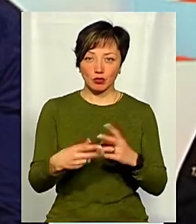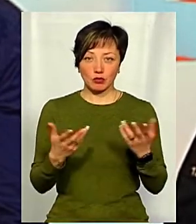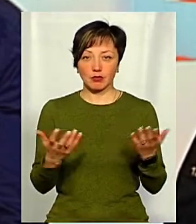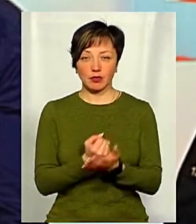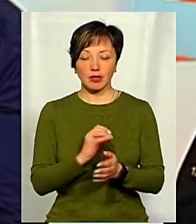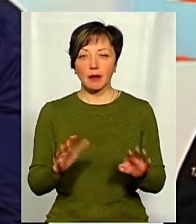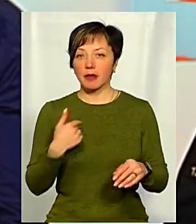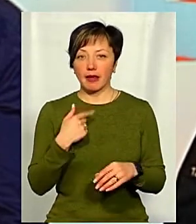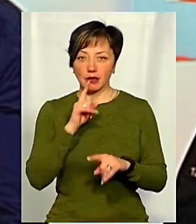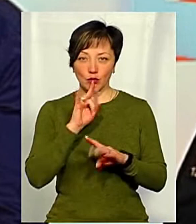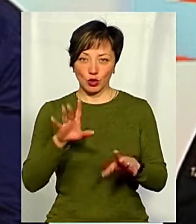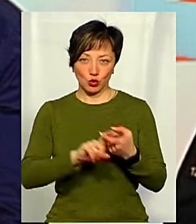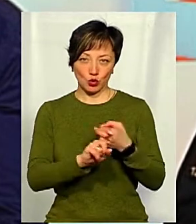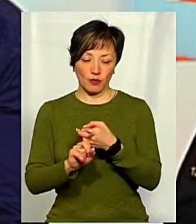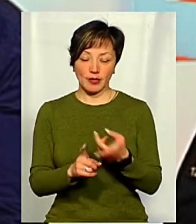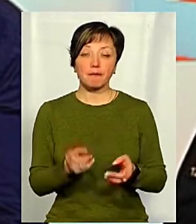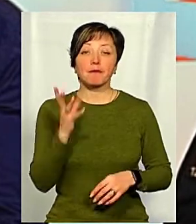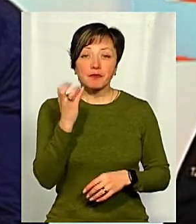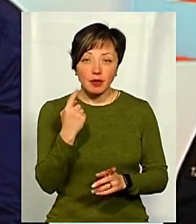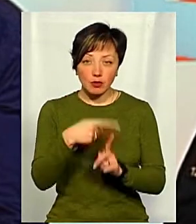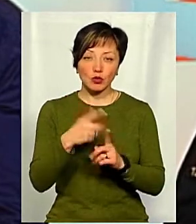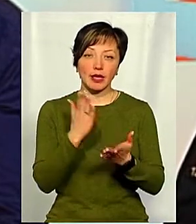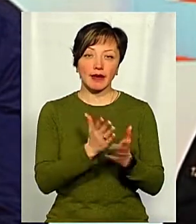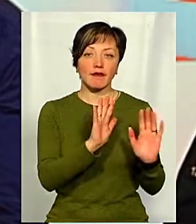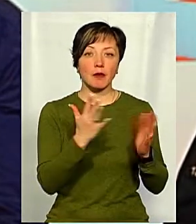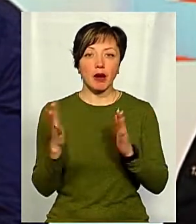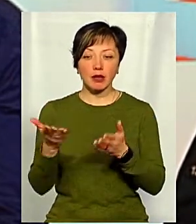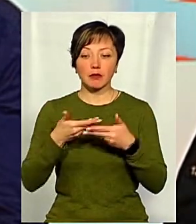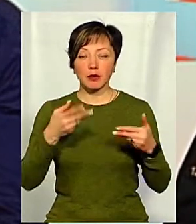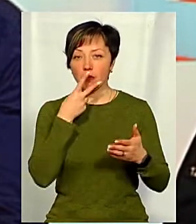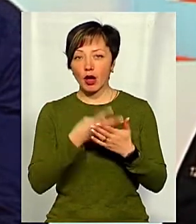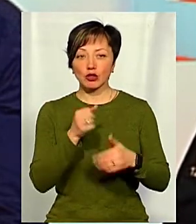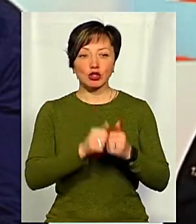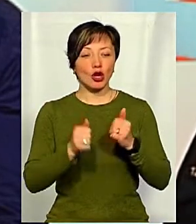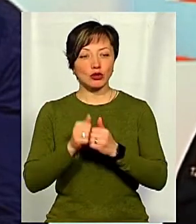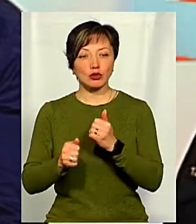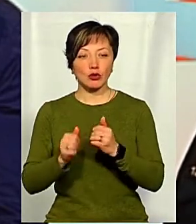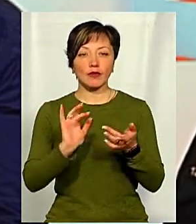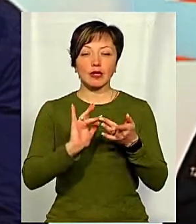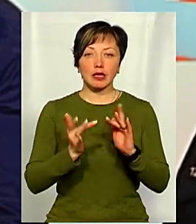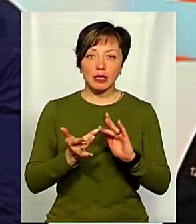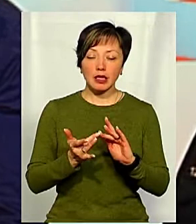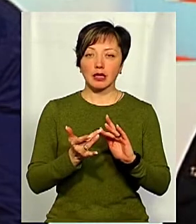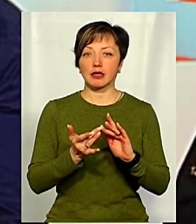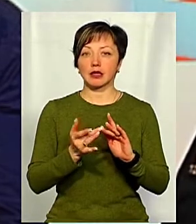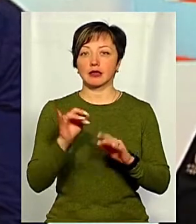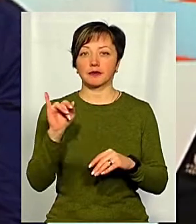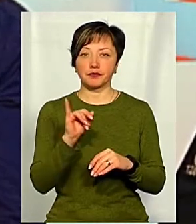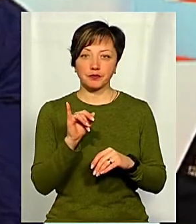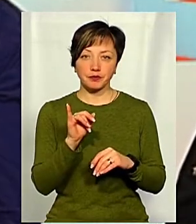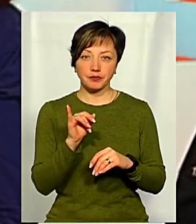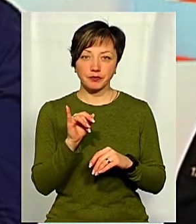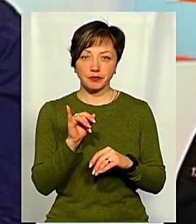я перестрибну, тобто мене це не буде стосуватися. Крім того, існують випадки, ми бачимо, часто показують, в соціальних мережах і